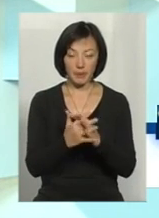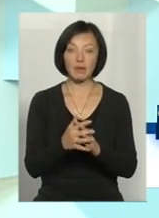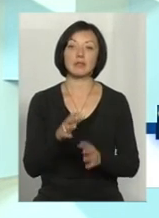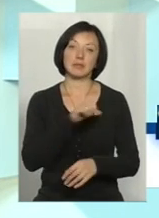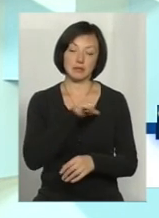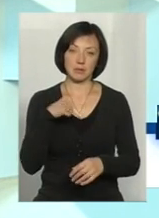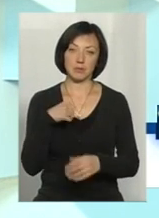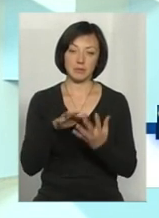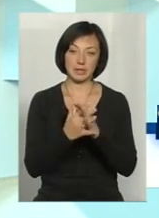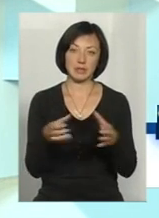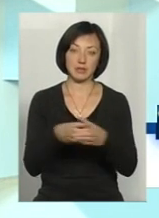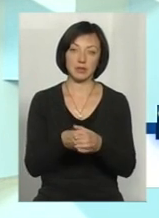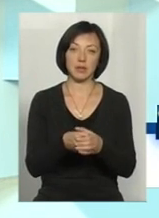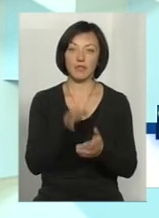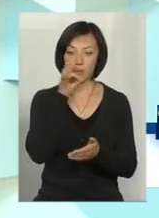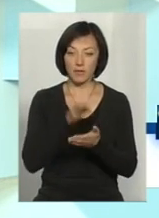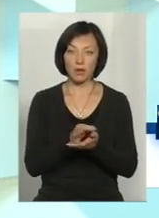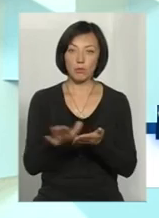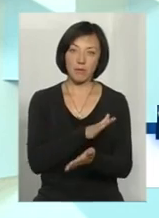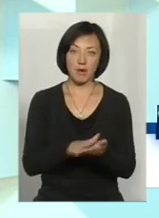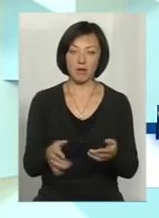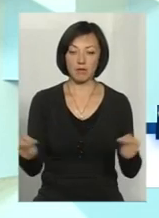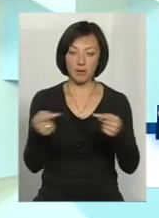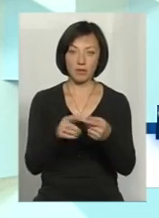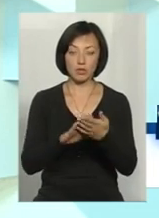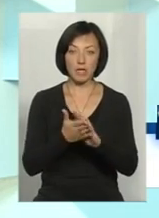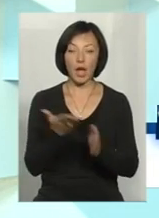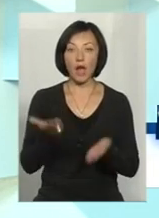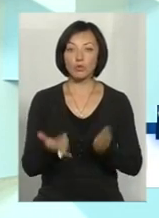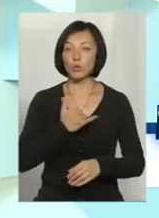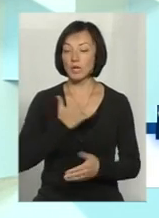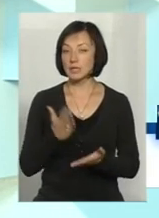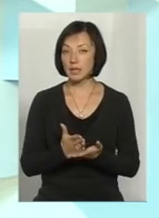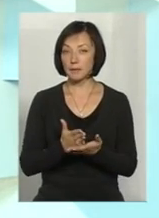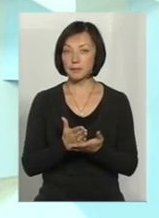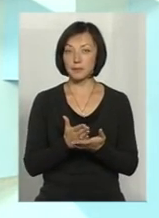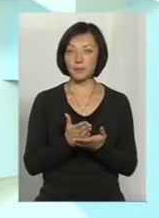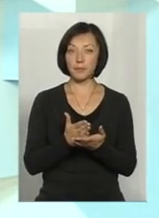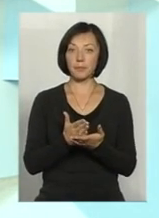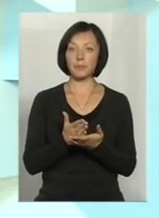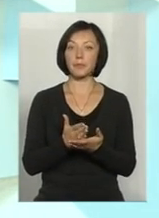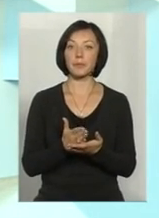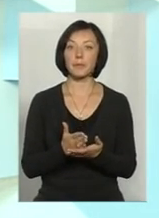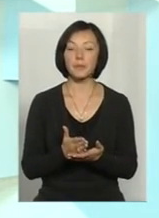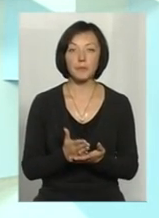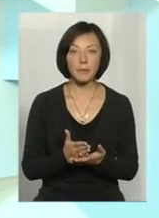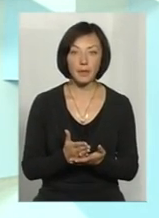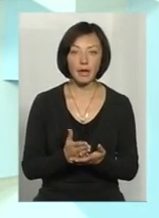громада несе відповідальність за те, щоб прибрати, привезти територію в належний стан. Якщо в нас є те, що ми бачили на прикладі